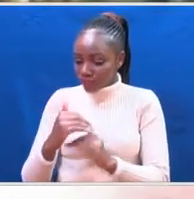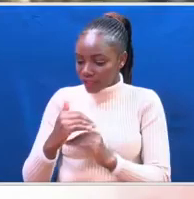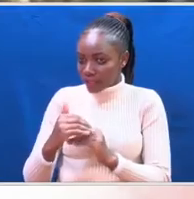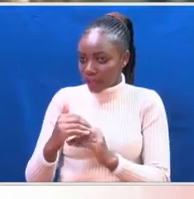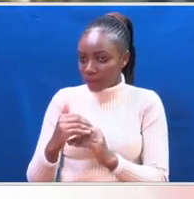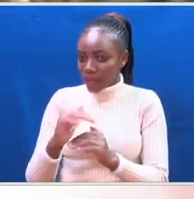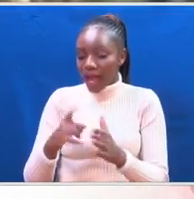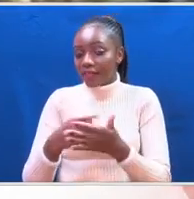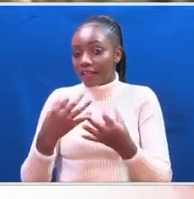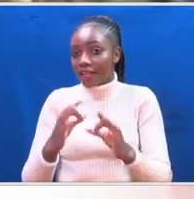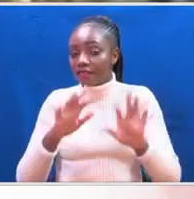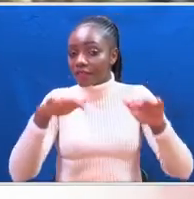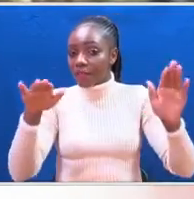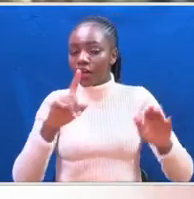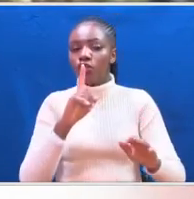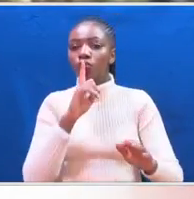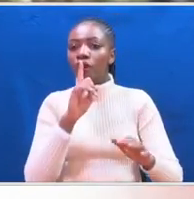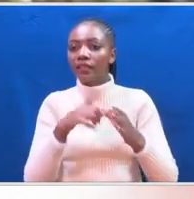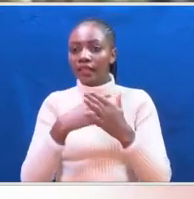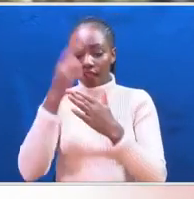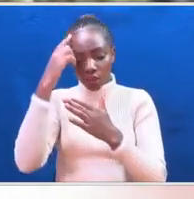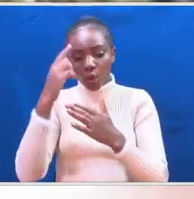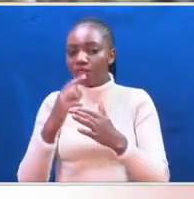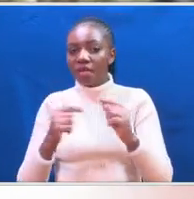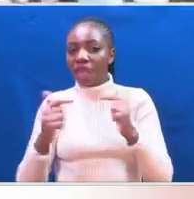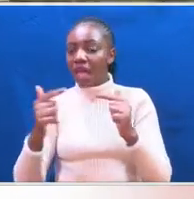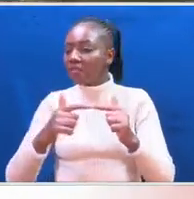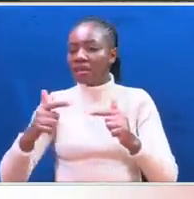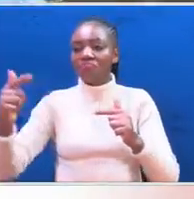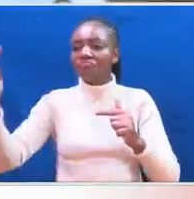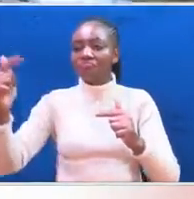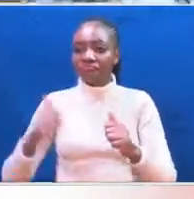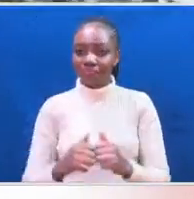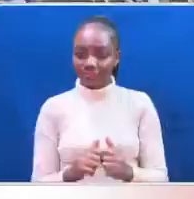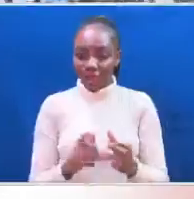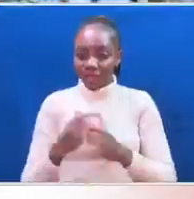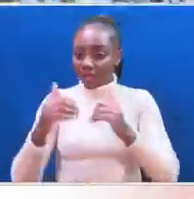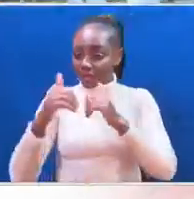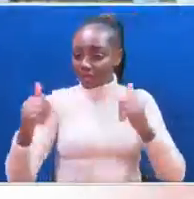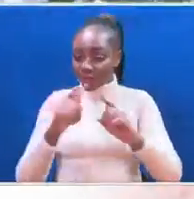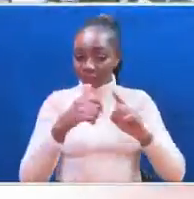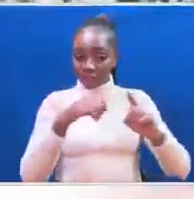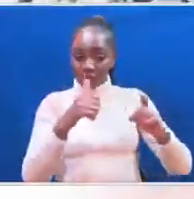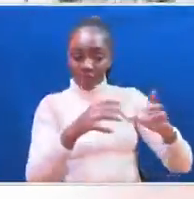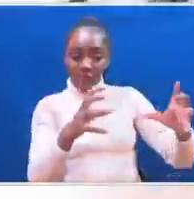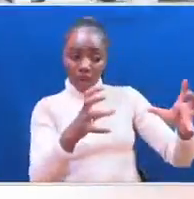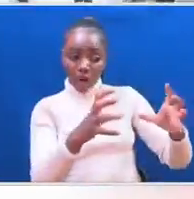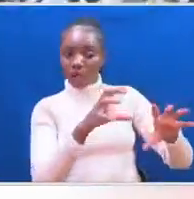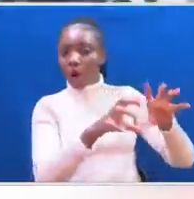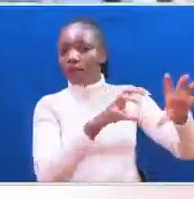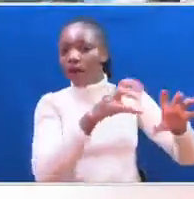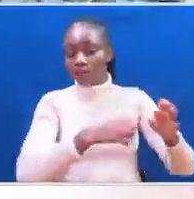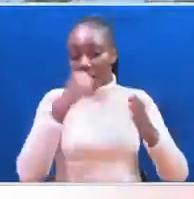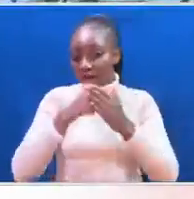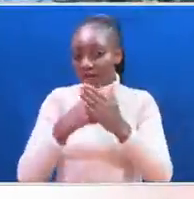gidogo na kunyamanza, anajua hiya aduia, alikuwa napitia na ameenda. Separated from the rest in the world, and not fighting for